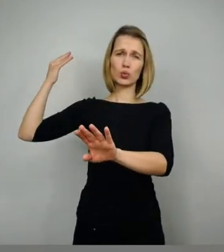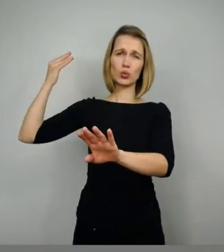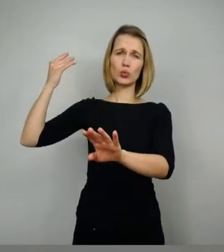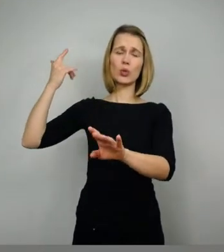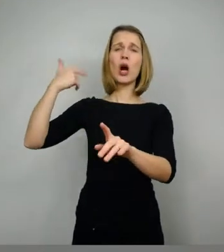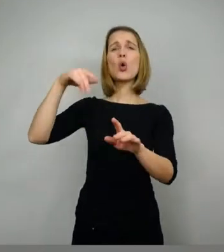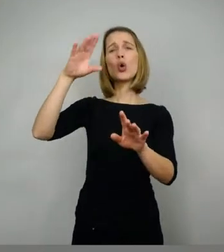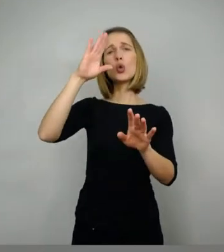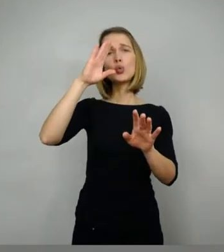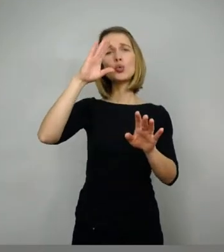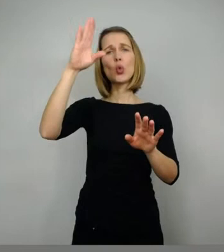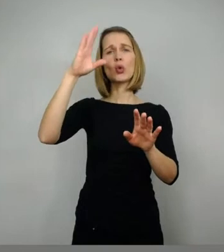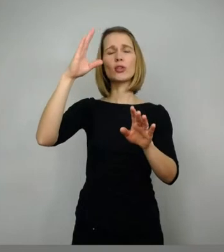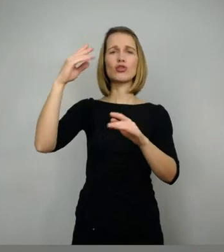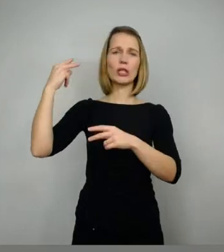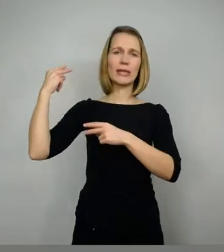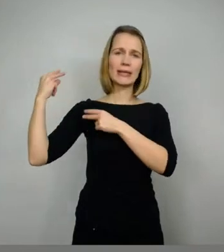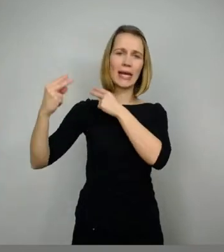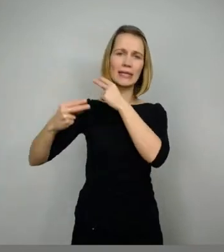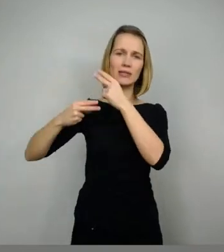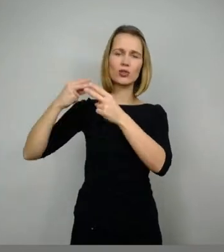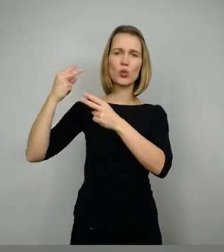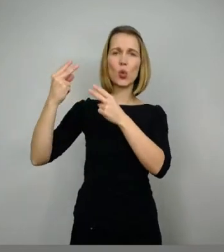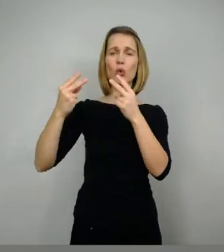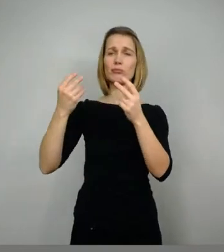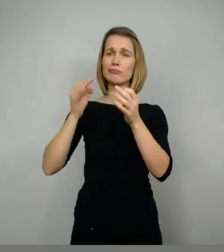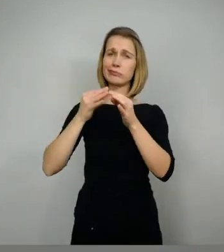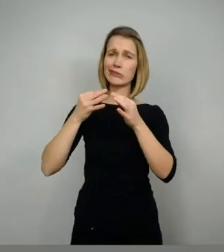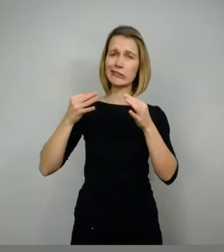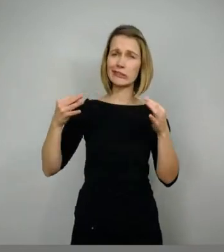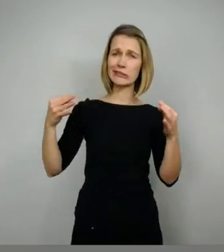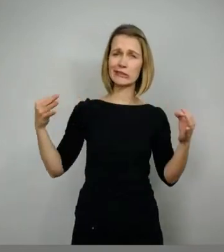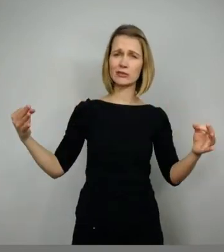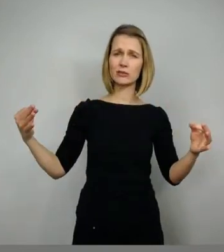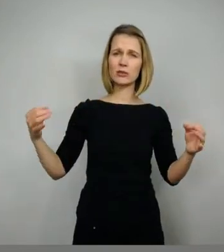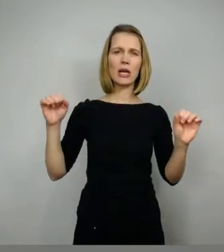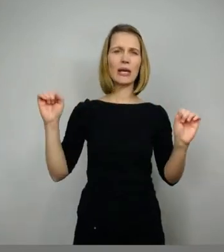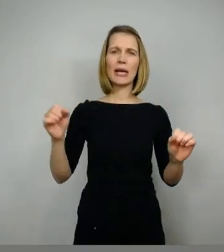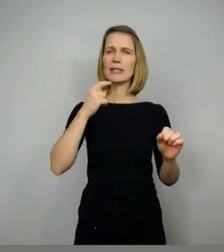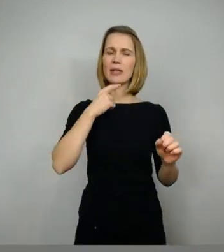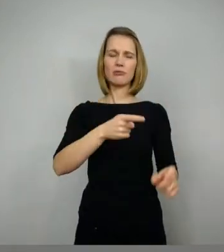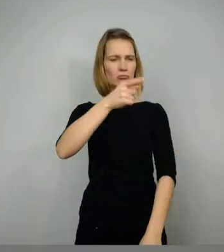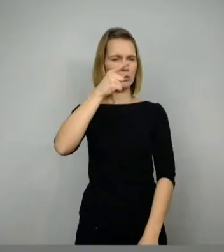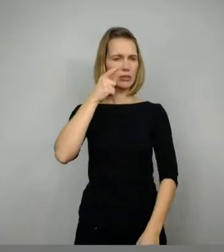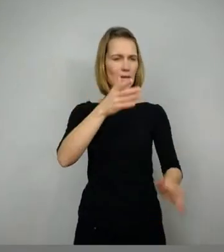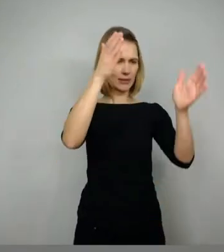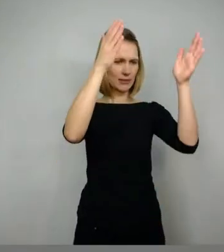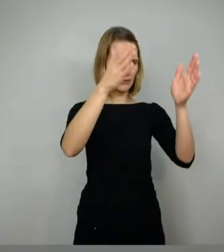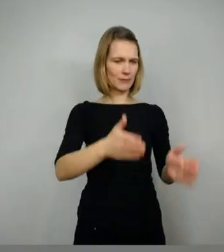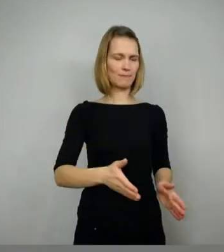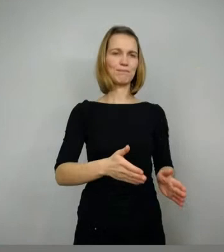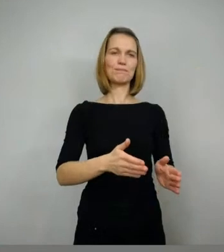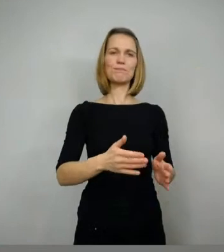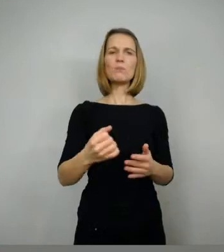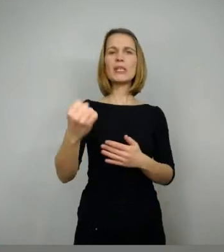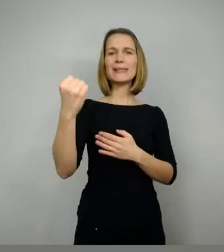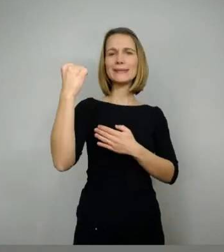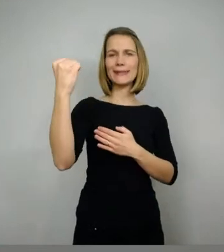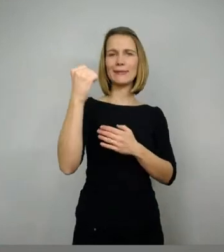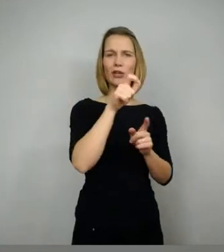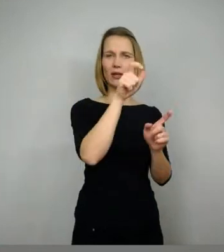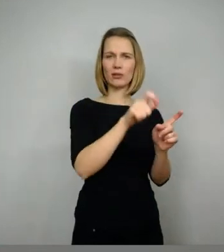sehr, sehr tief geht. Wir können jetzt nicht sagen, das ist der, der Siegfried. Aber wir können natürlich sagen, dass es bestimmte